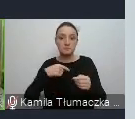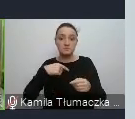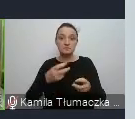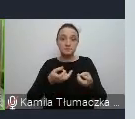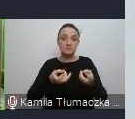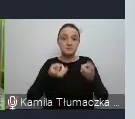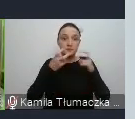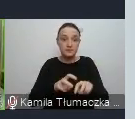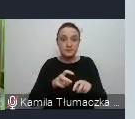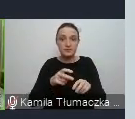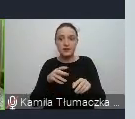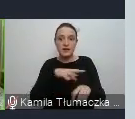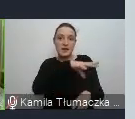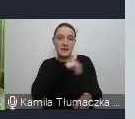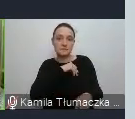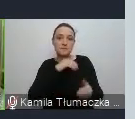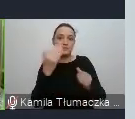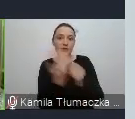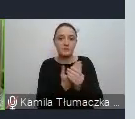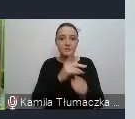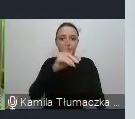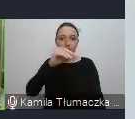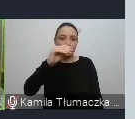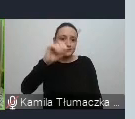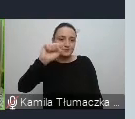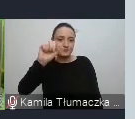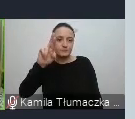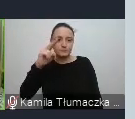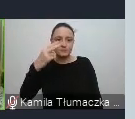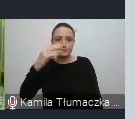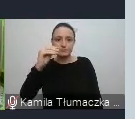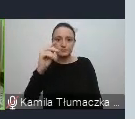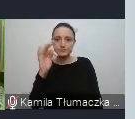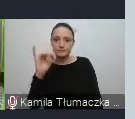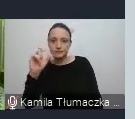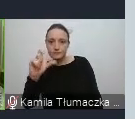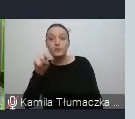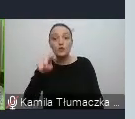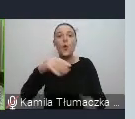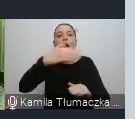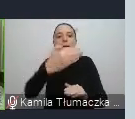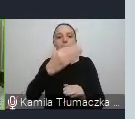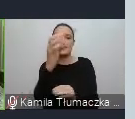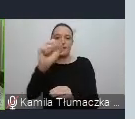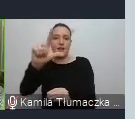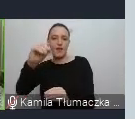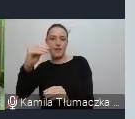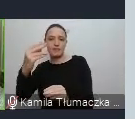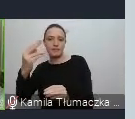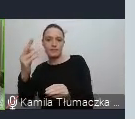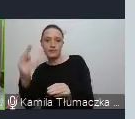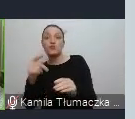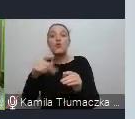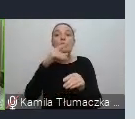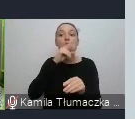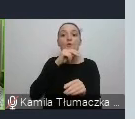z firmą Learnetic, czyli mTalent, autyzm, rozumienie, naśladowanie i mowa bierna. Znaczy, temat mowy